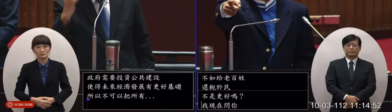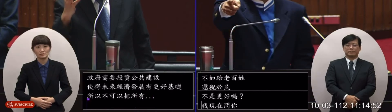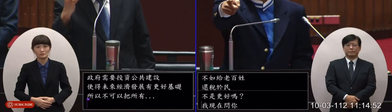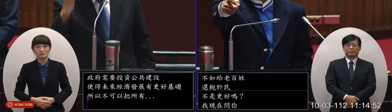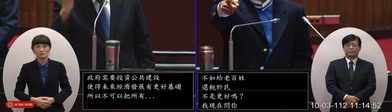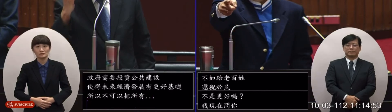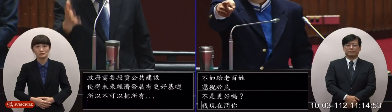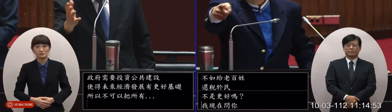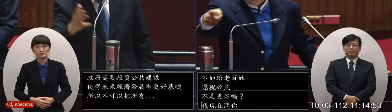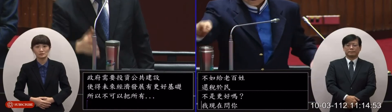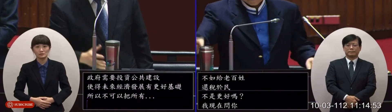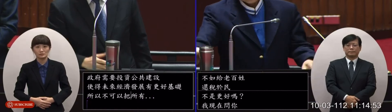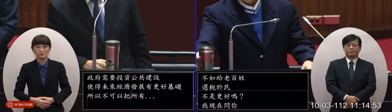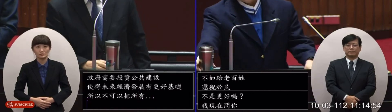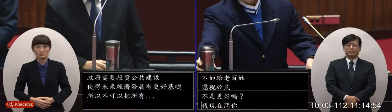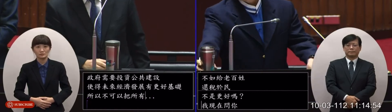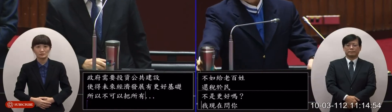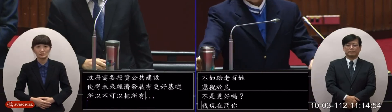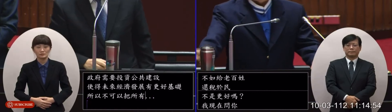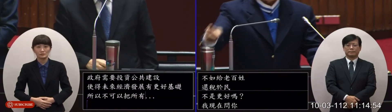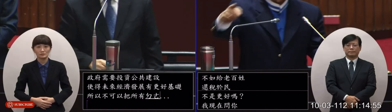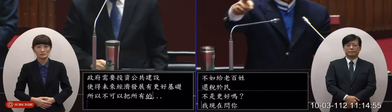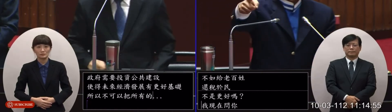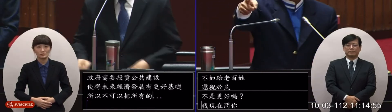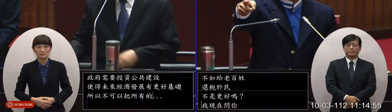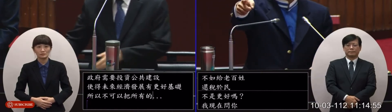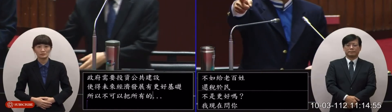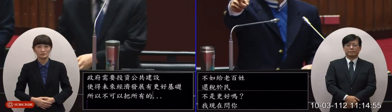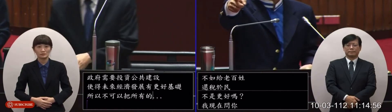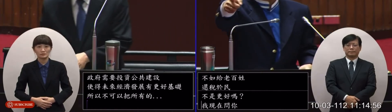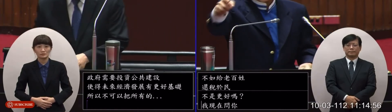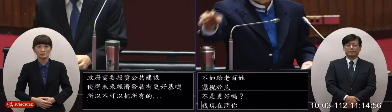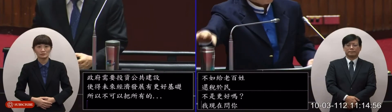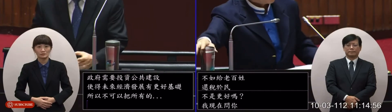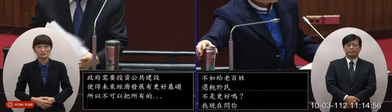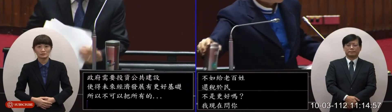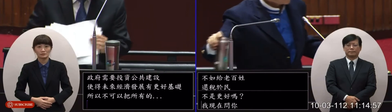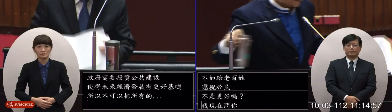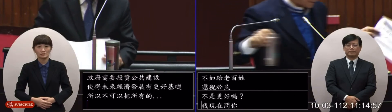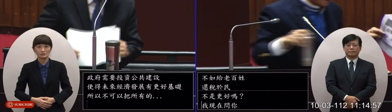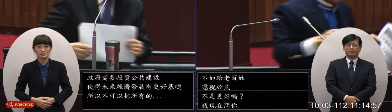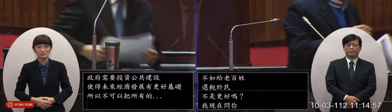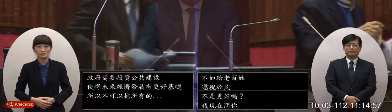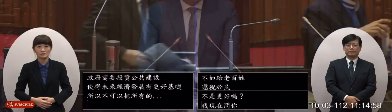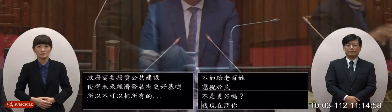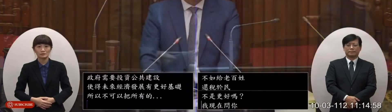好好謝謝謝謝時間到了來